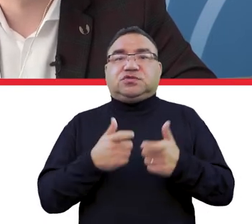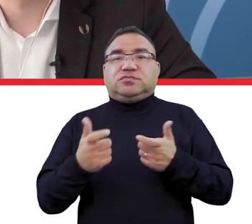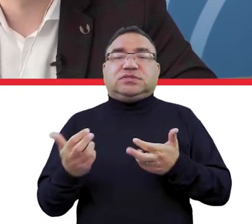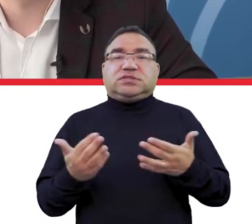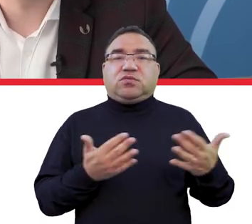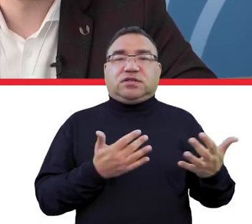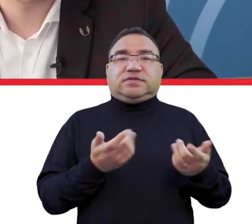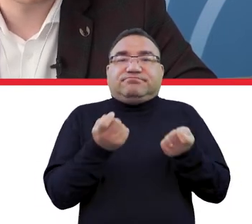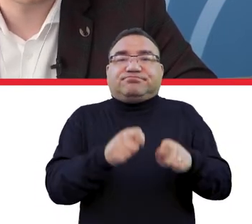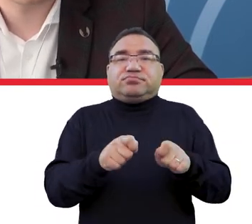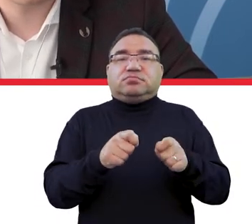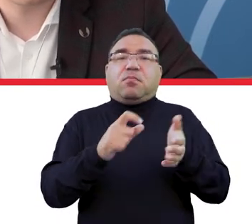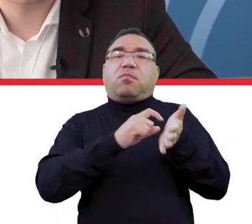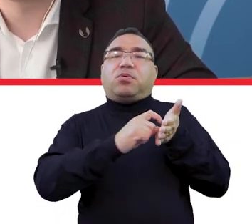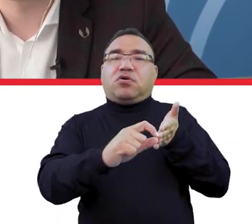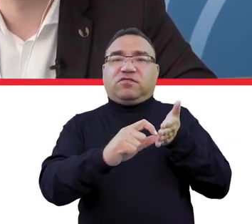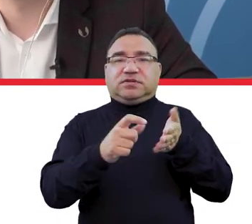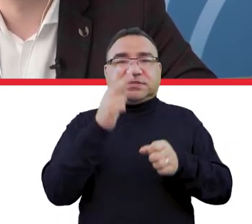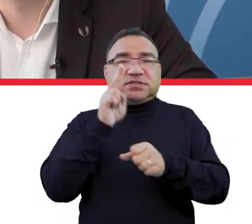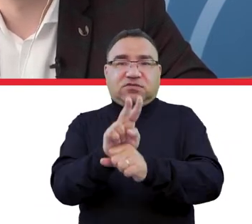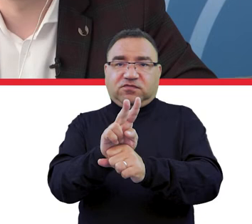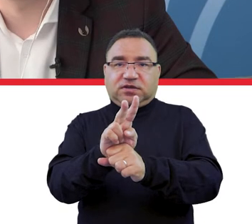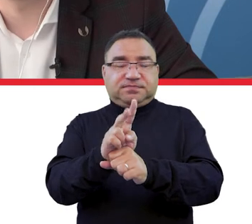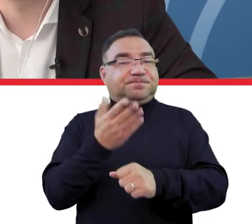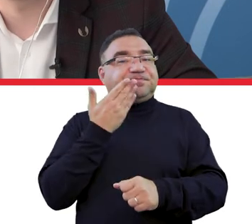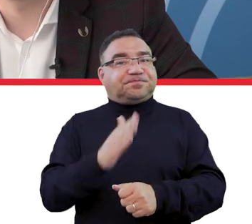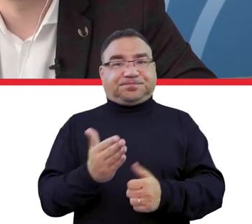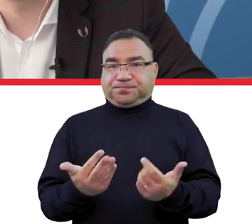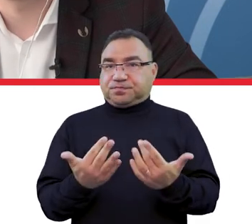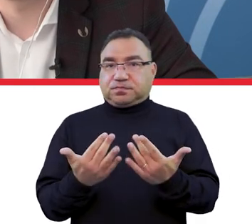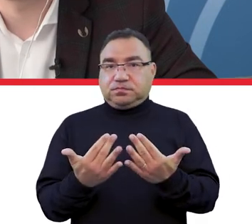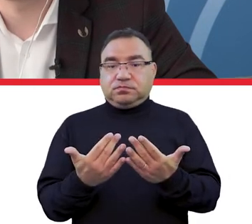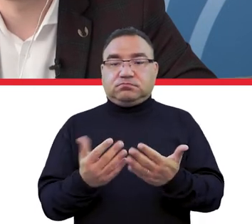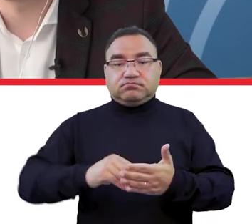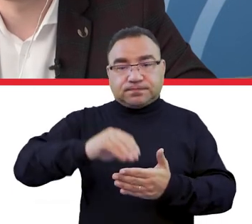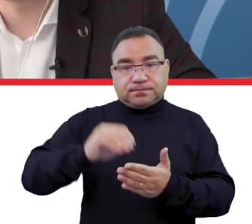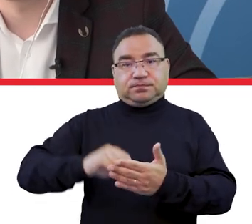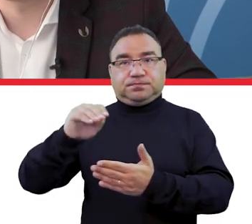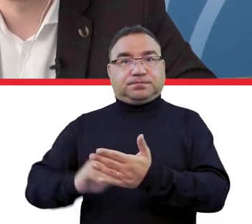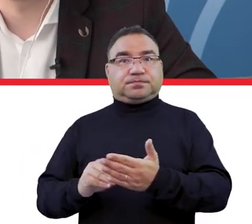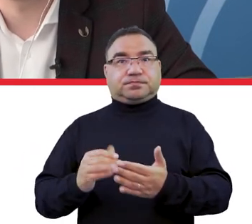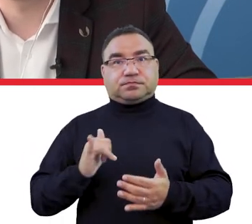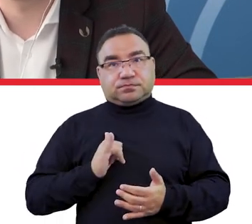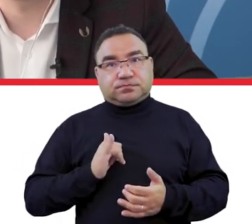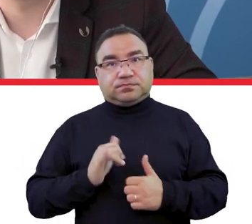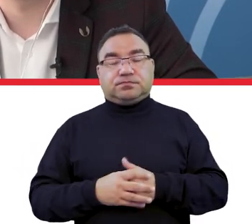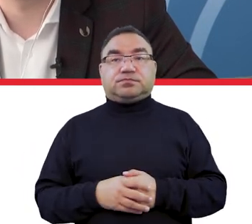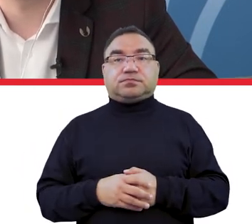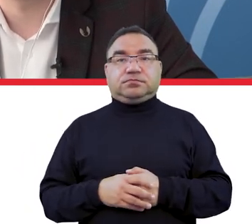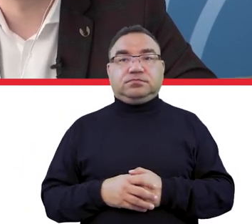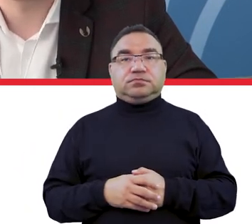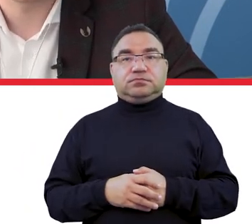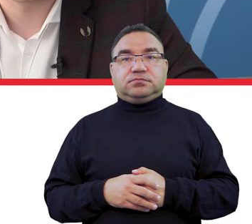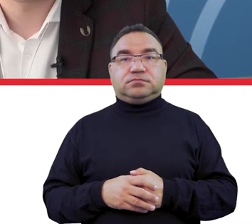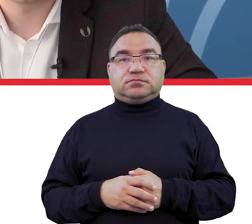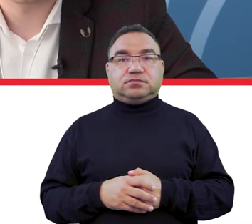pozakładane profile zaufane. To ułatwia składanie w tej zdalnej formie różnych wniosków, nie